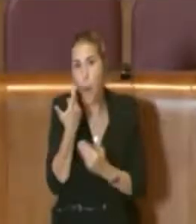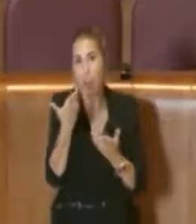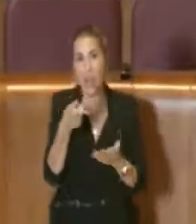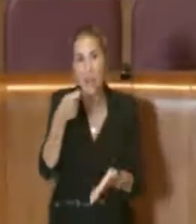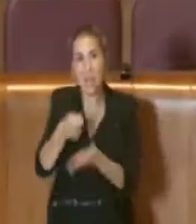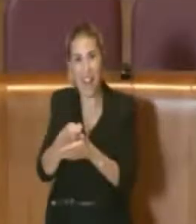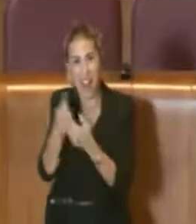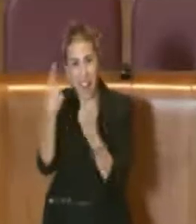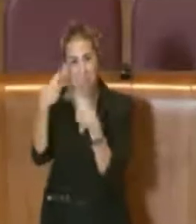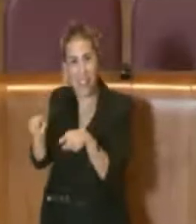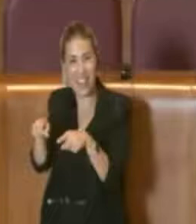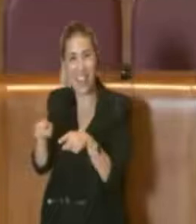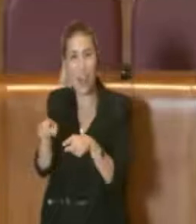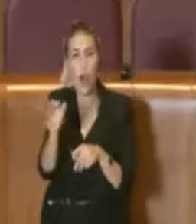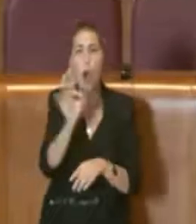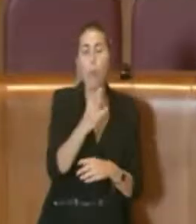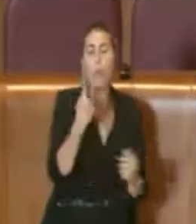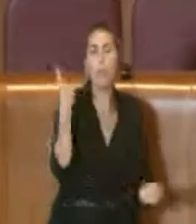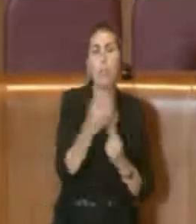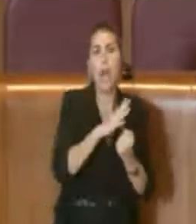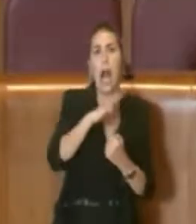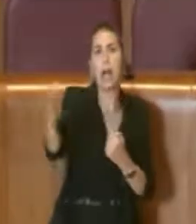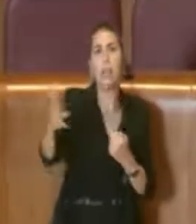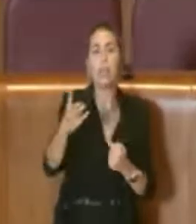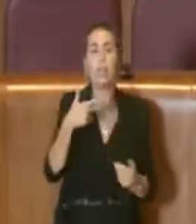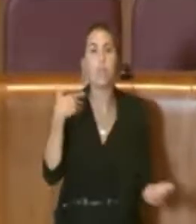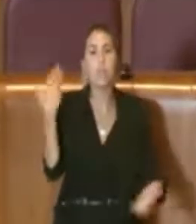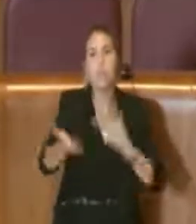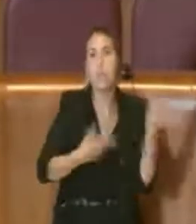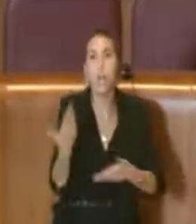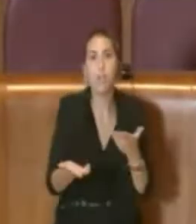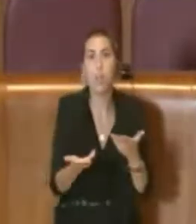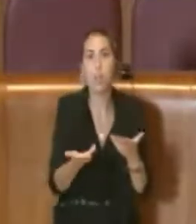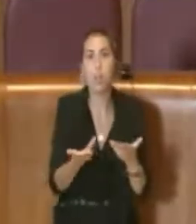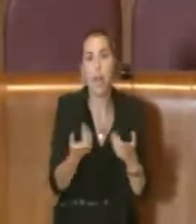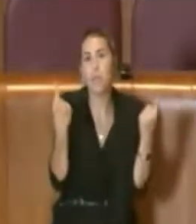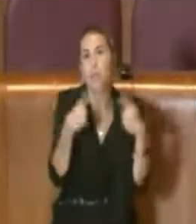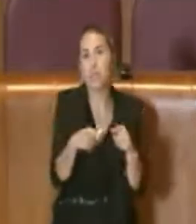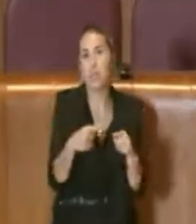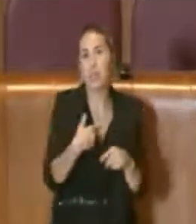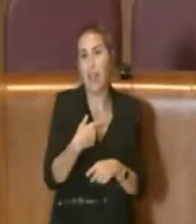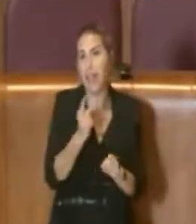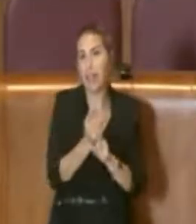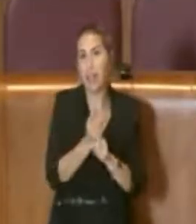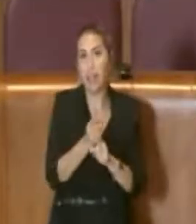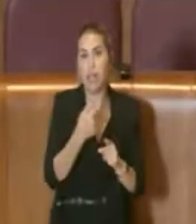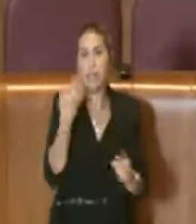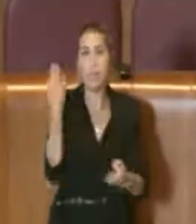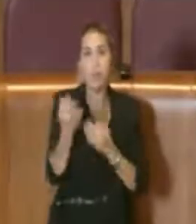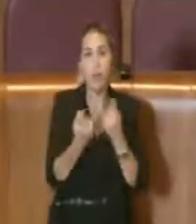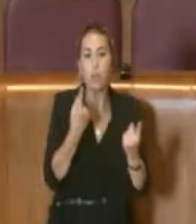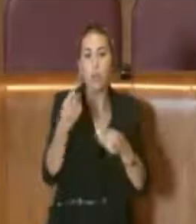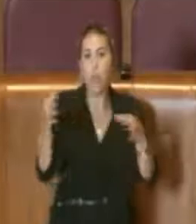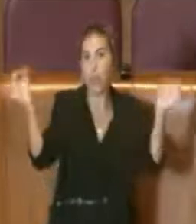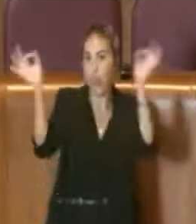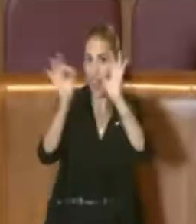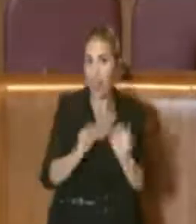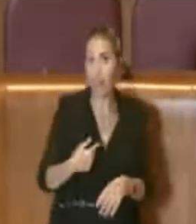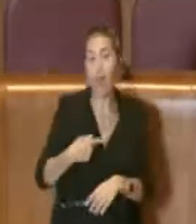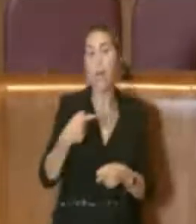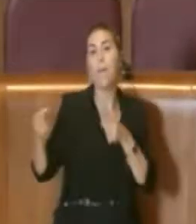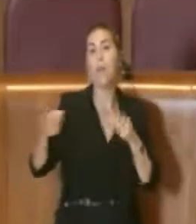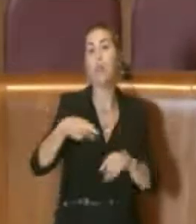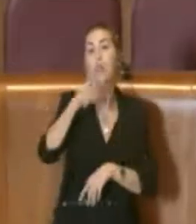Mentre per altri casi, per esempio per i motivi di sommorgenza, lì ci sta, insomma se ci sono eventi meteorici eccezionali, come è successo nel